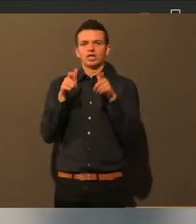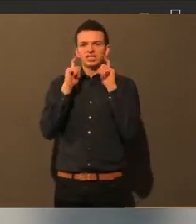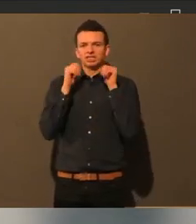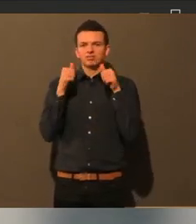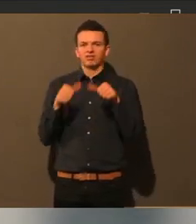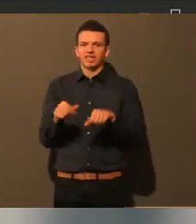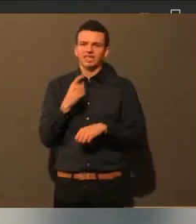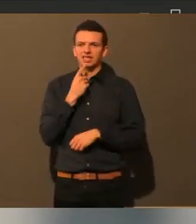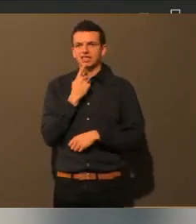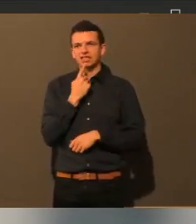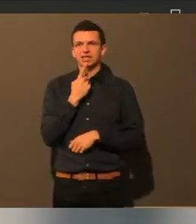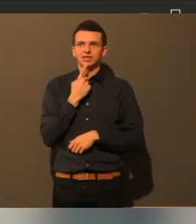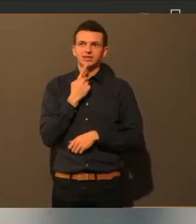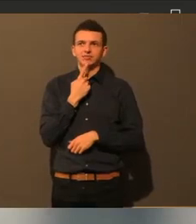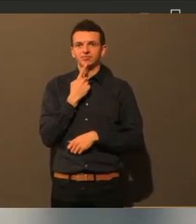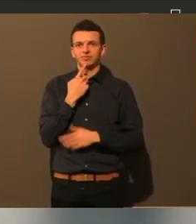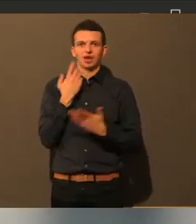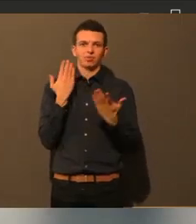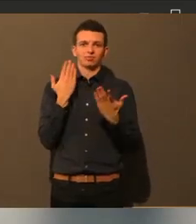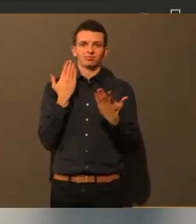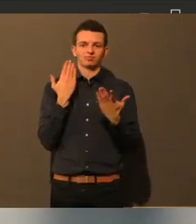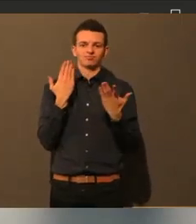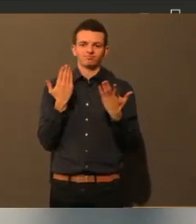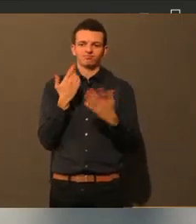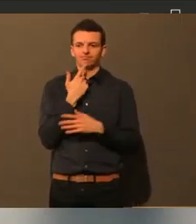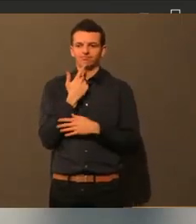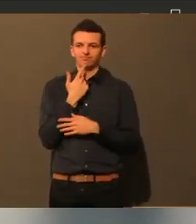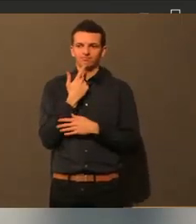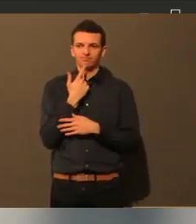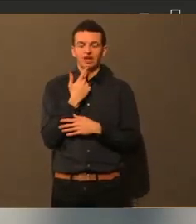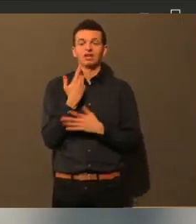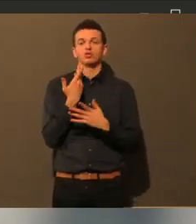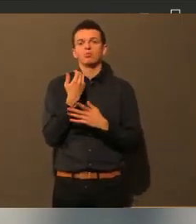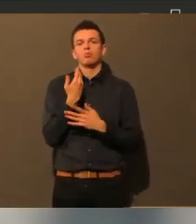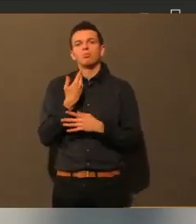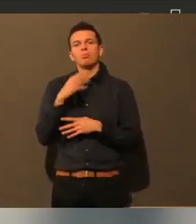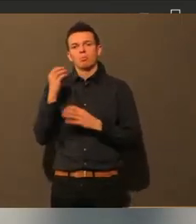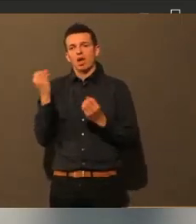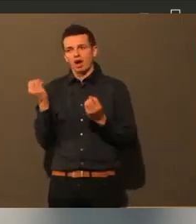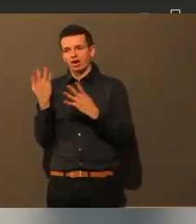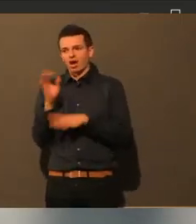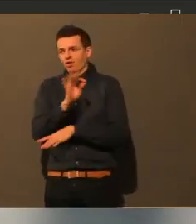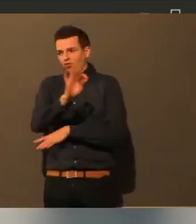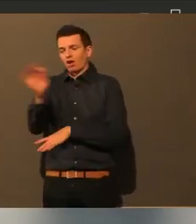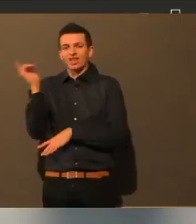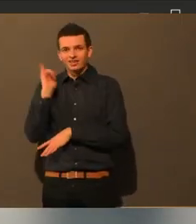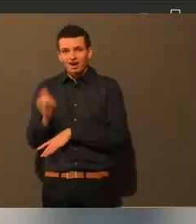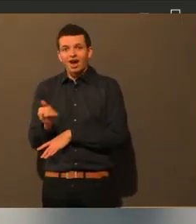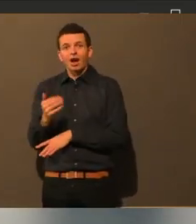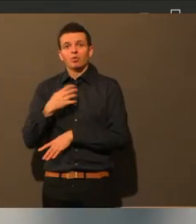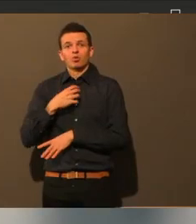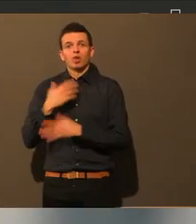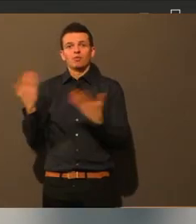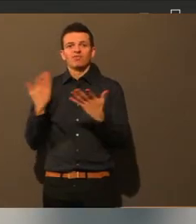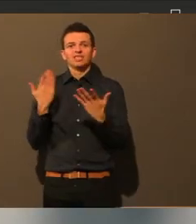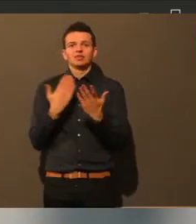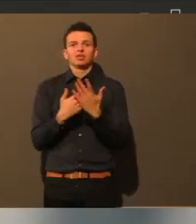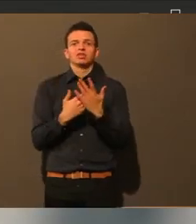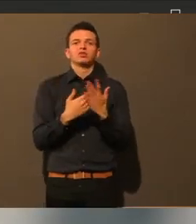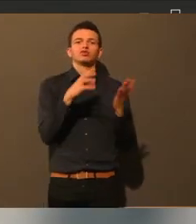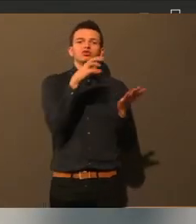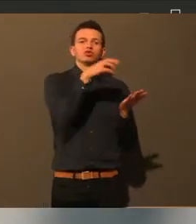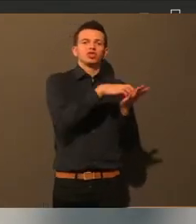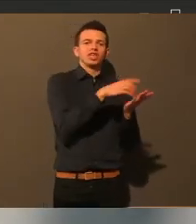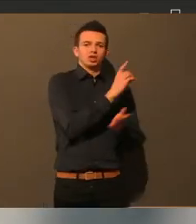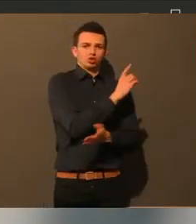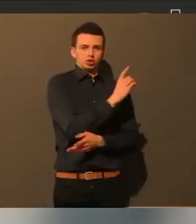Aber das hat beispielsweise die Stadt Düsseldorf gemacht und das ist vom Gericht kassiert worden, weil sie gesagt haben, das ist nicht verhältnismäßig, sondern man,